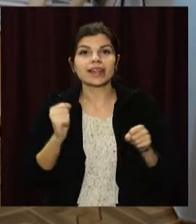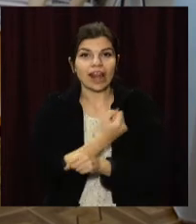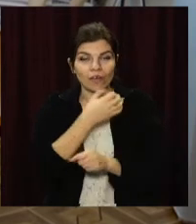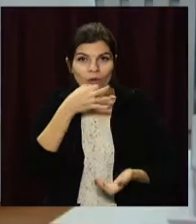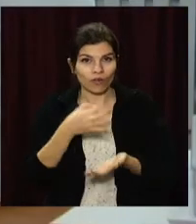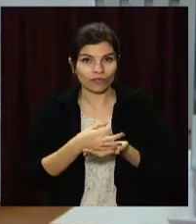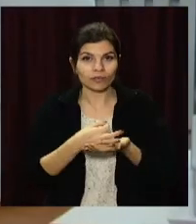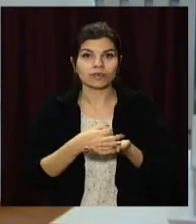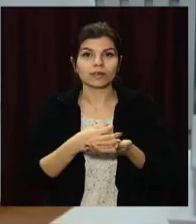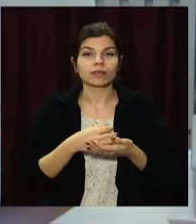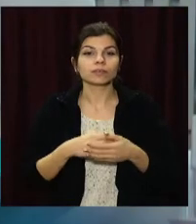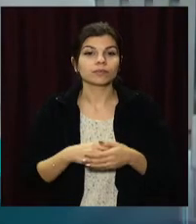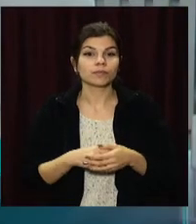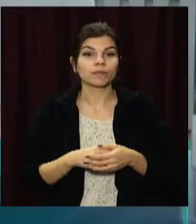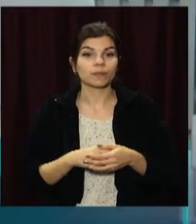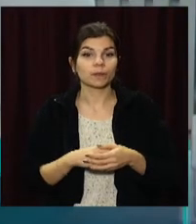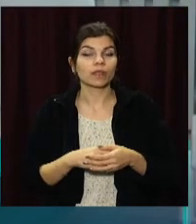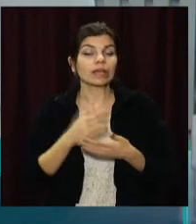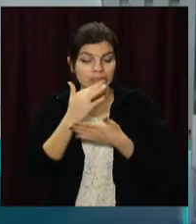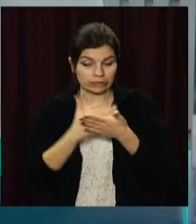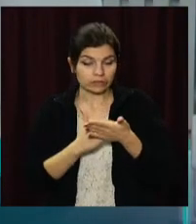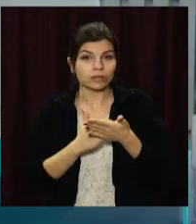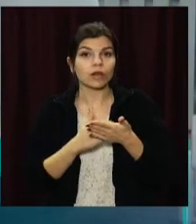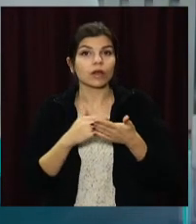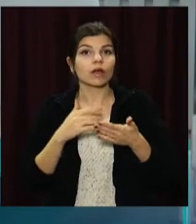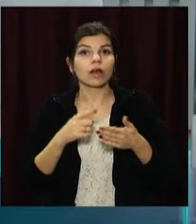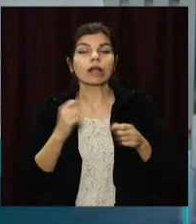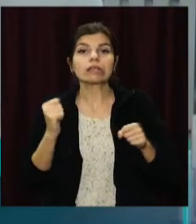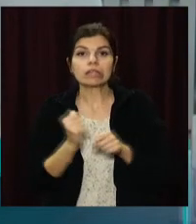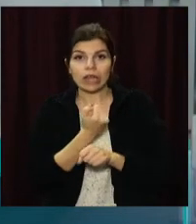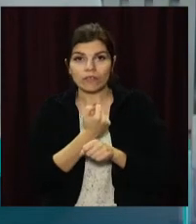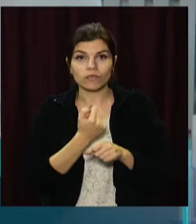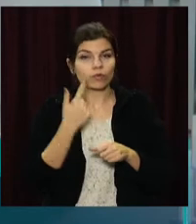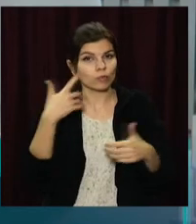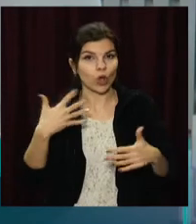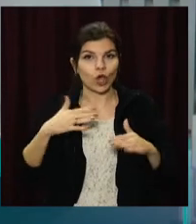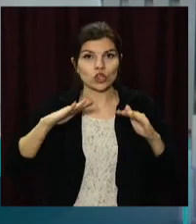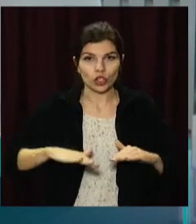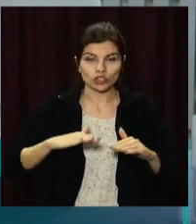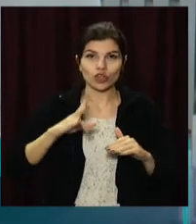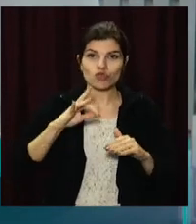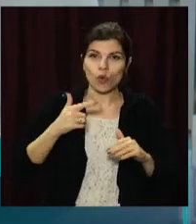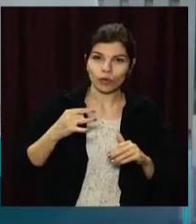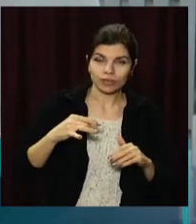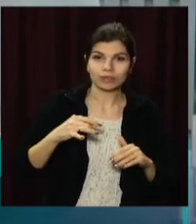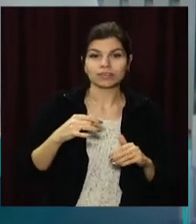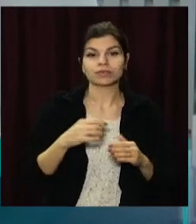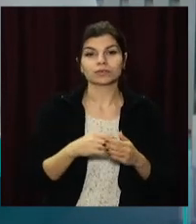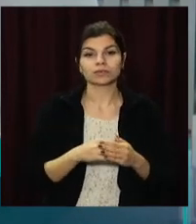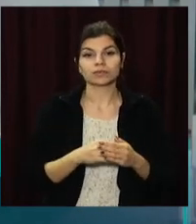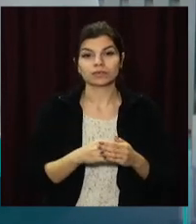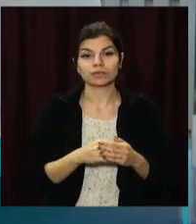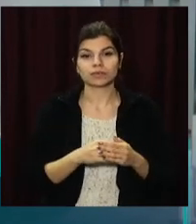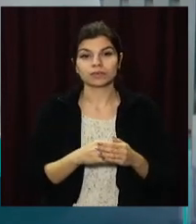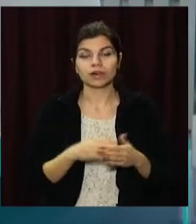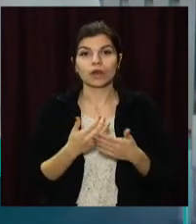Олександр Громов. По статистиці перебільшує травма нижніх кінцівок. Це травма з переломами